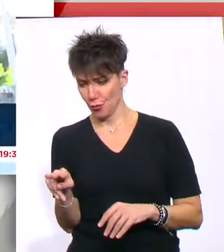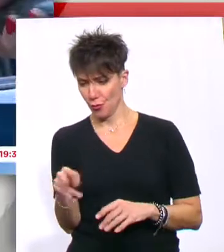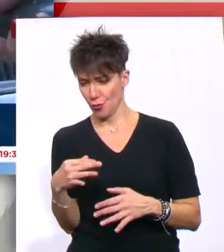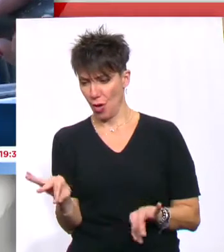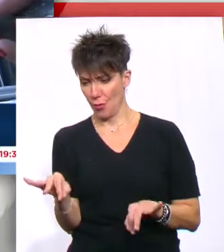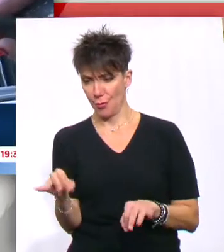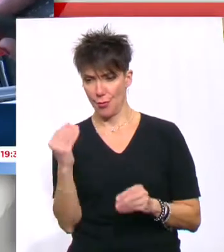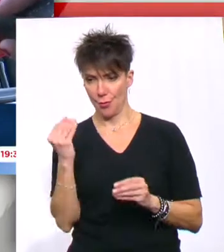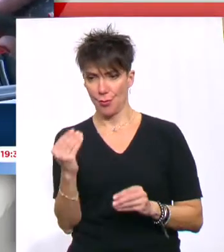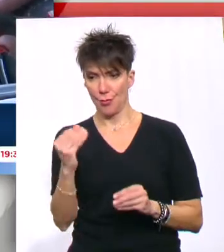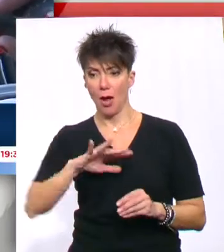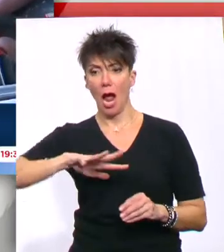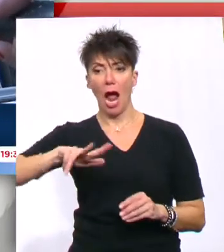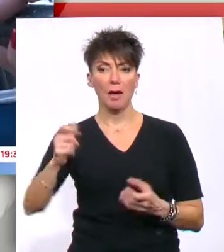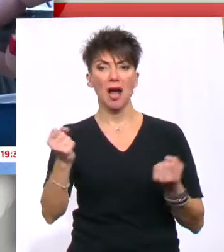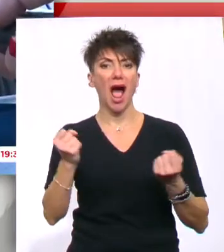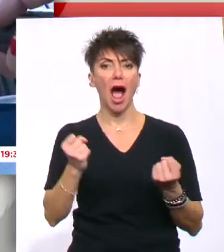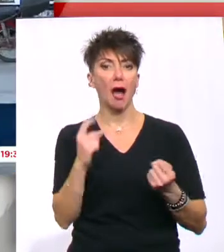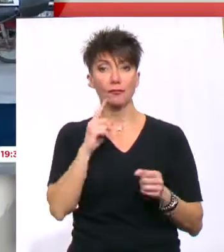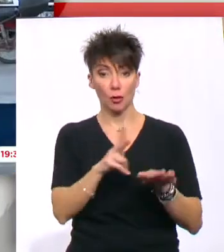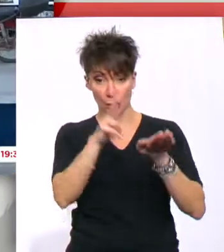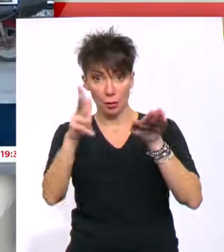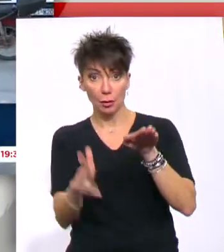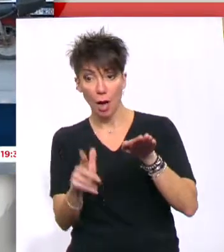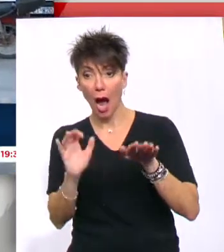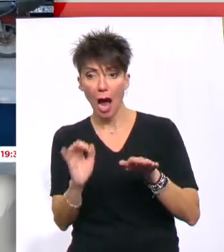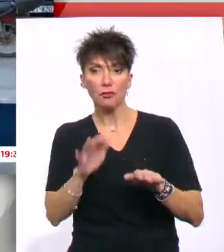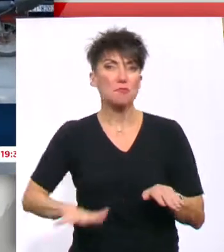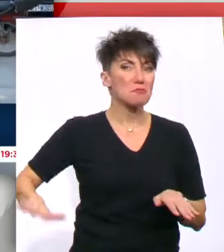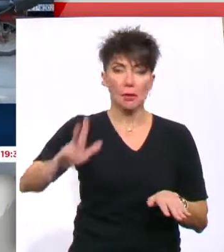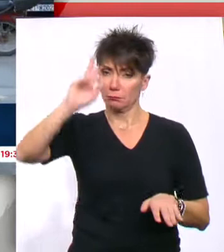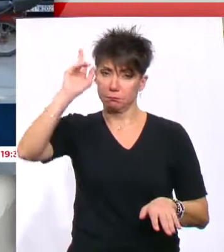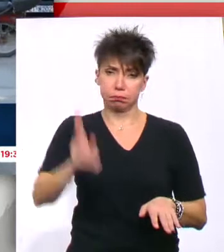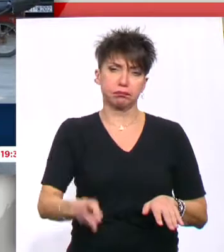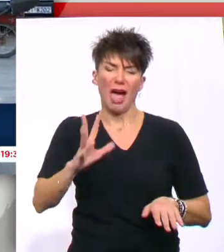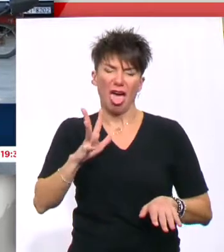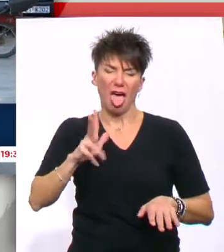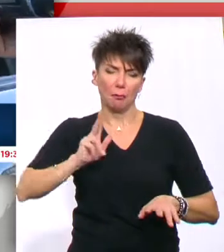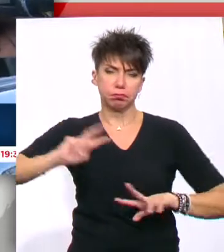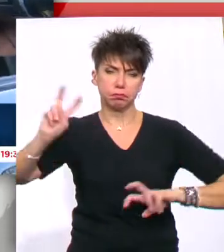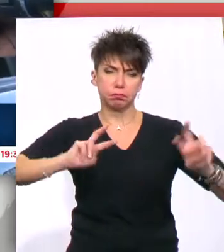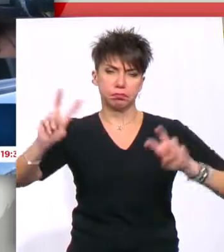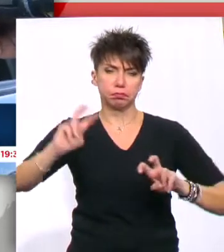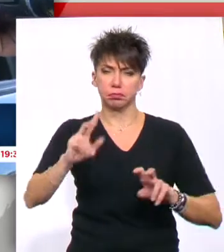κάνει φτερά. Κλέψαν το αυτοκίνητό μου κάτω από το σπίτι μου. Εδώ στην περιοχή έχουμε καθημερινά αυτό το φαινόμενο.